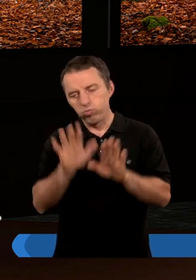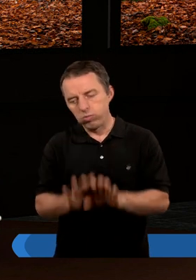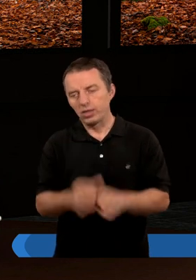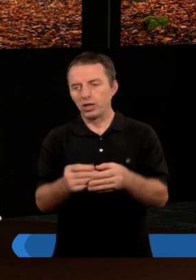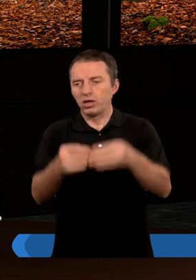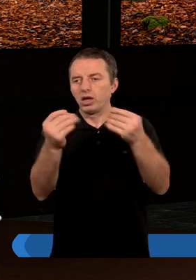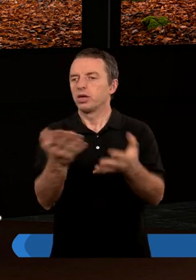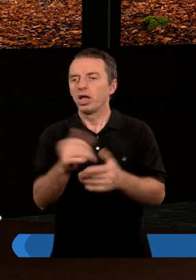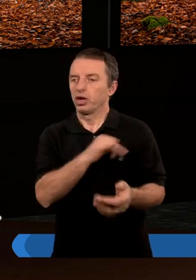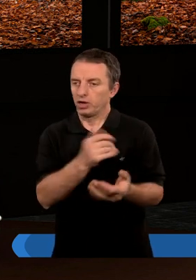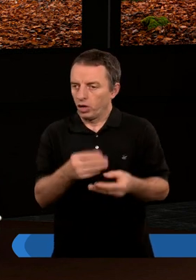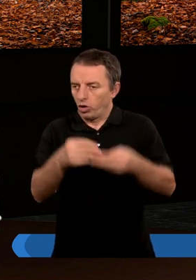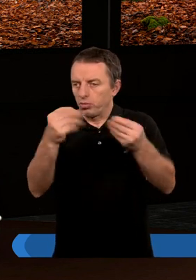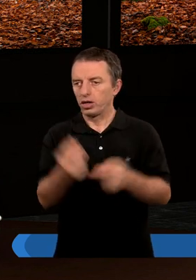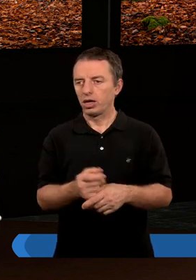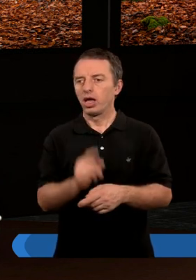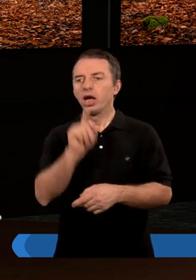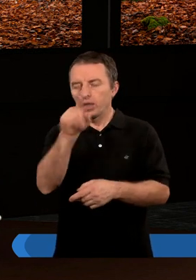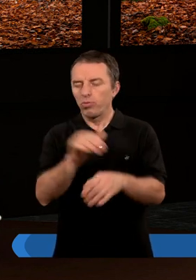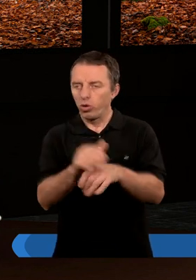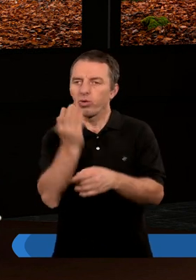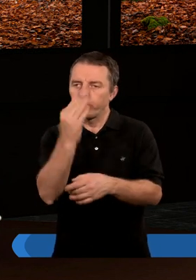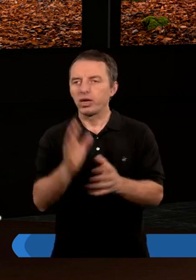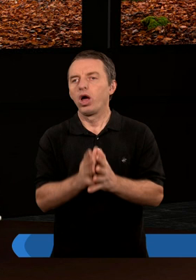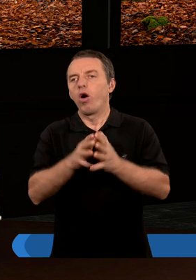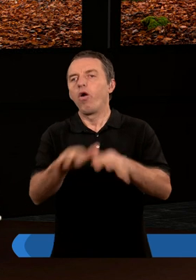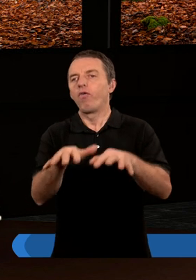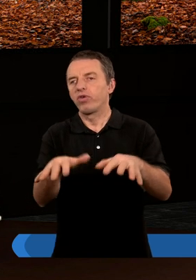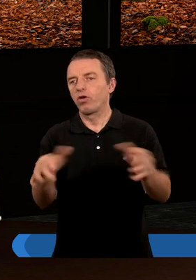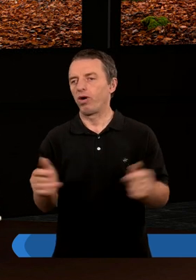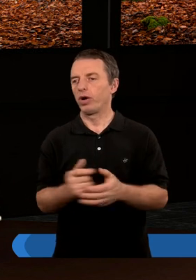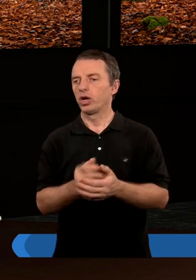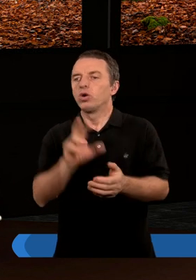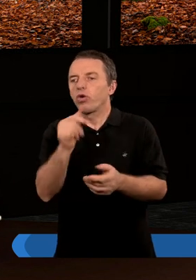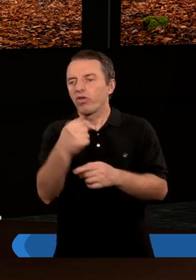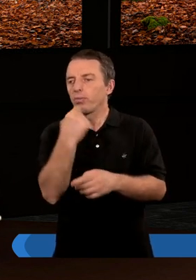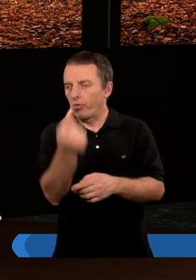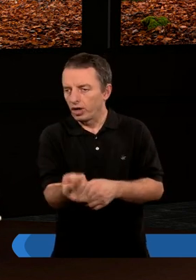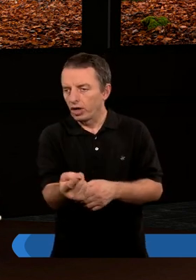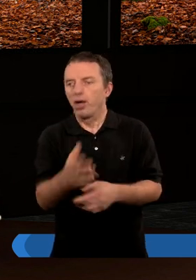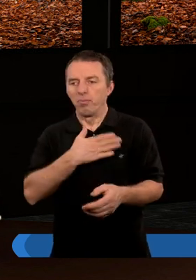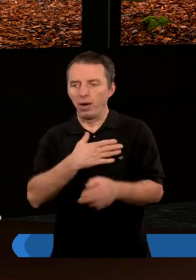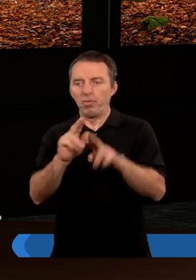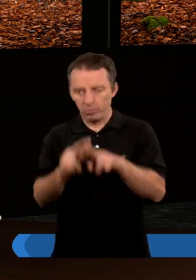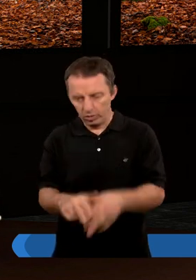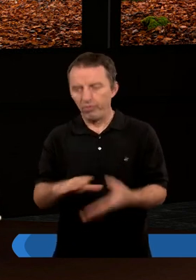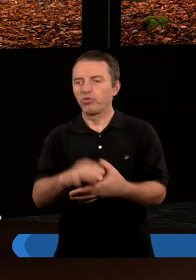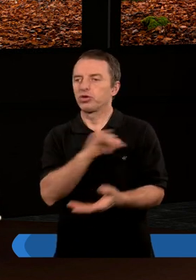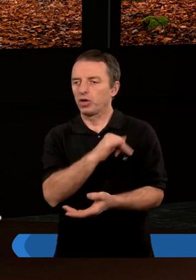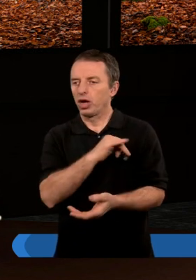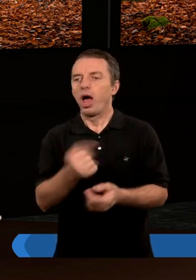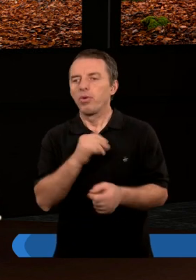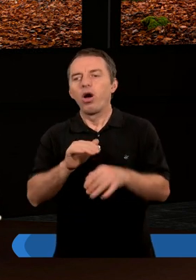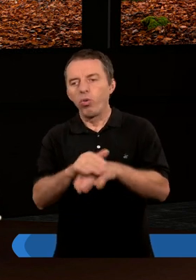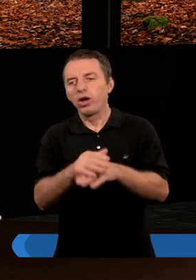pomnożyły. Gdzie zaś grzech się rozmnożył, tam łaska bardziej obfitowała. Cóż więc powiemy, czy mamy pozostać w